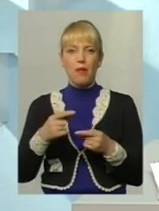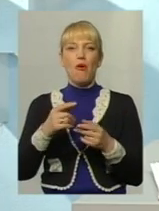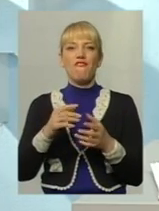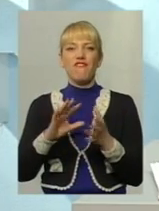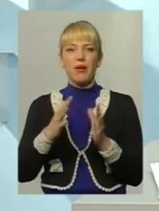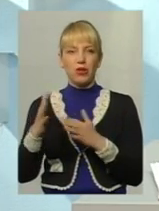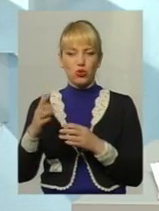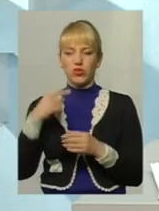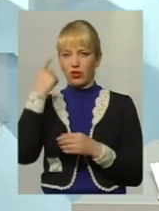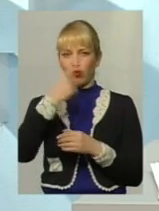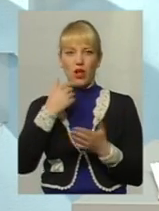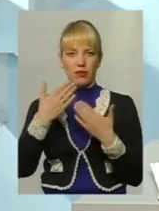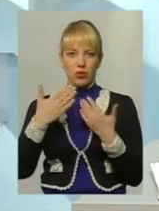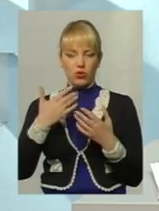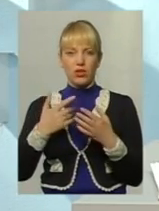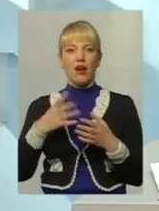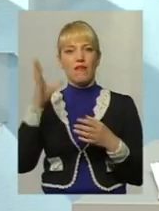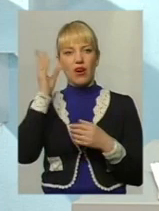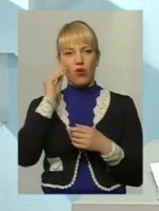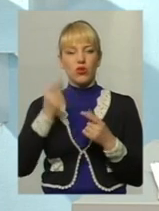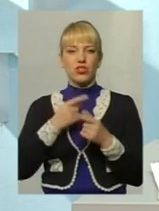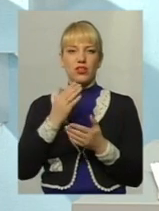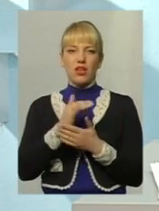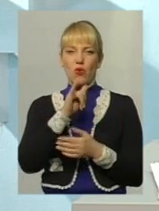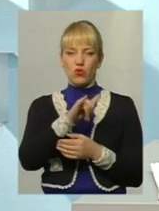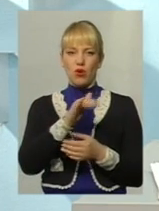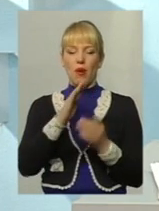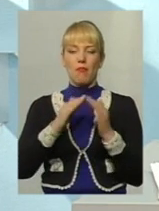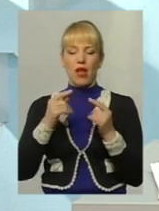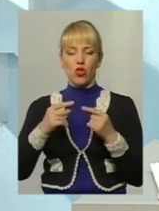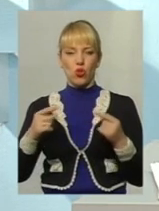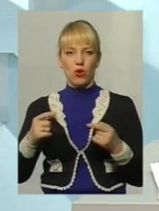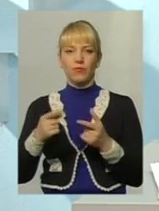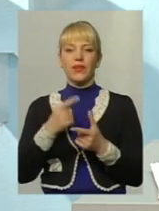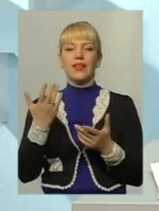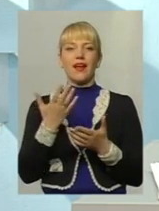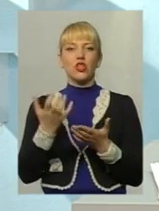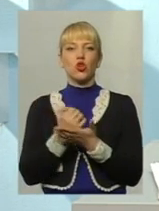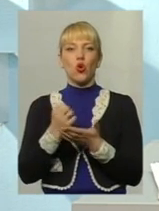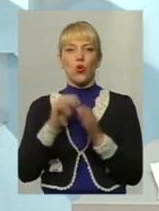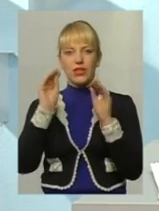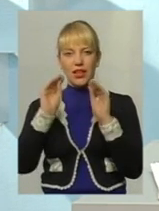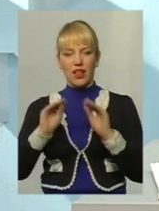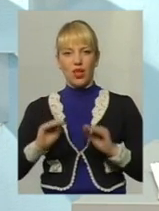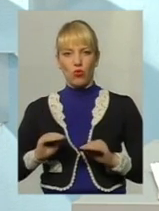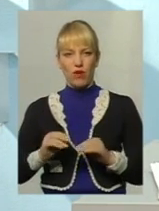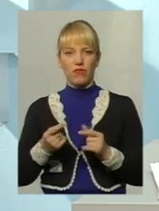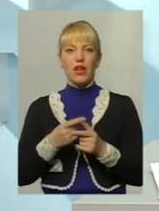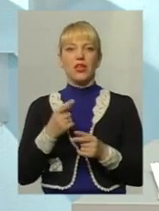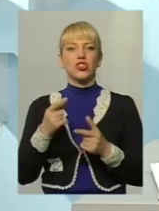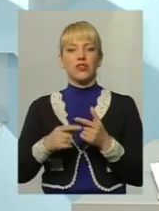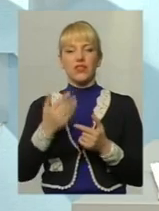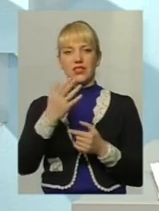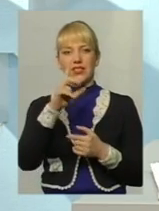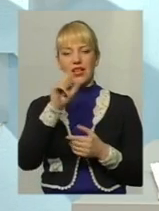з індивідуальним підходом. Враховується, чи є в нього майно на праві власності, яке він доходить, декларував, декларує, чи він за